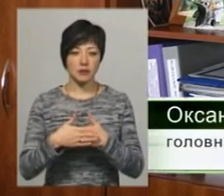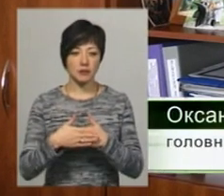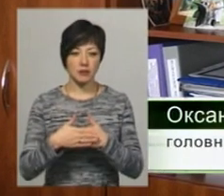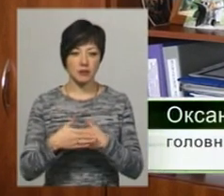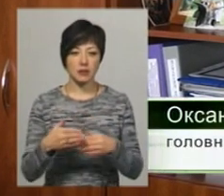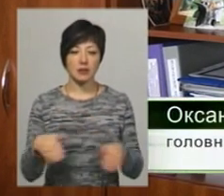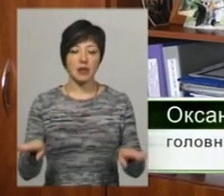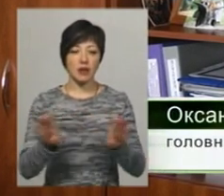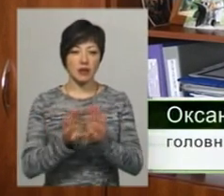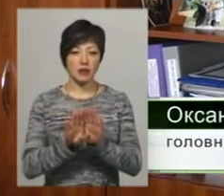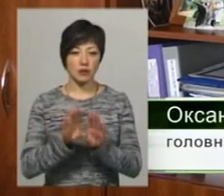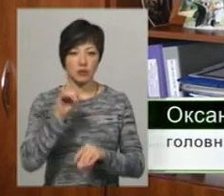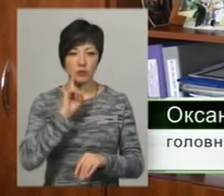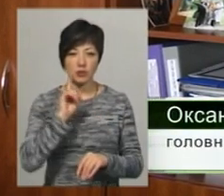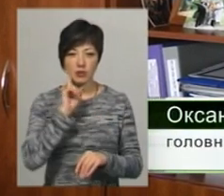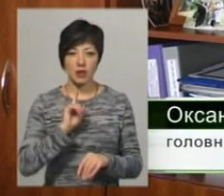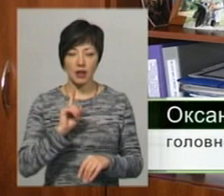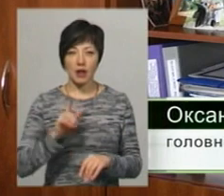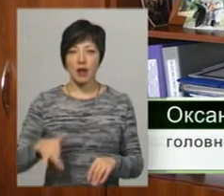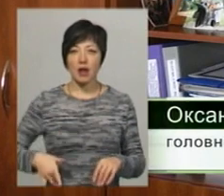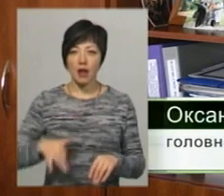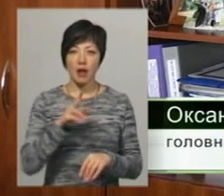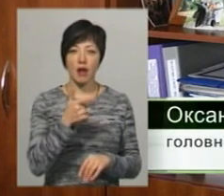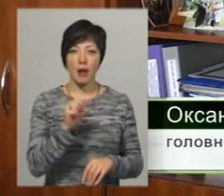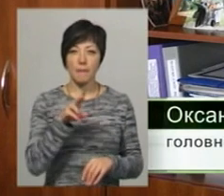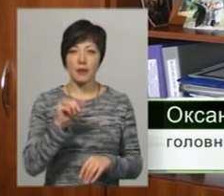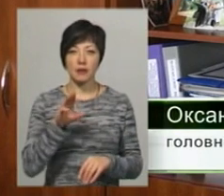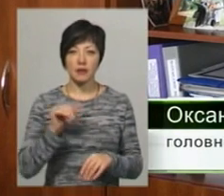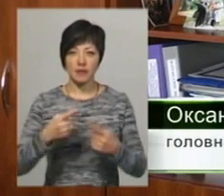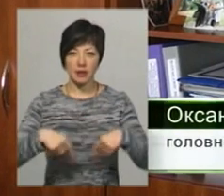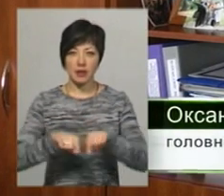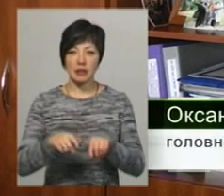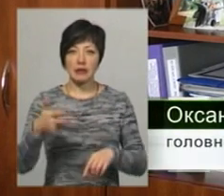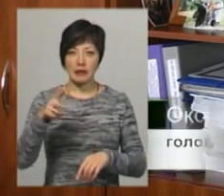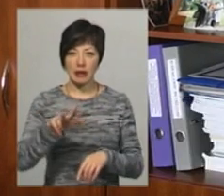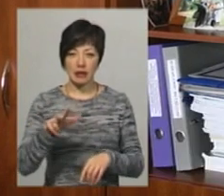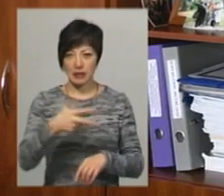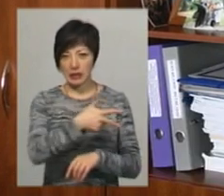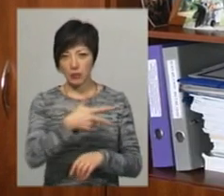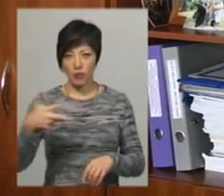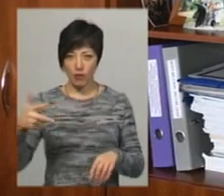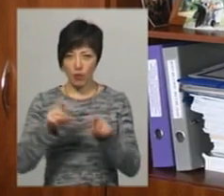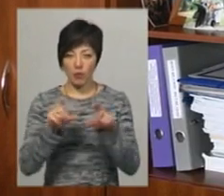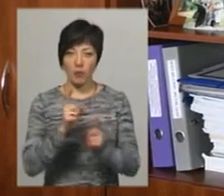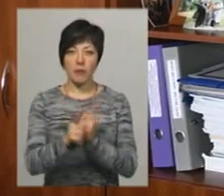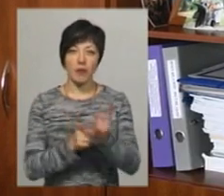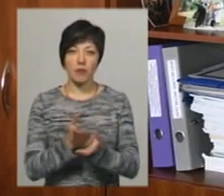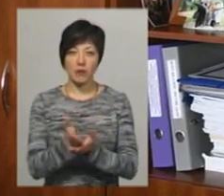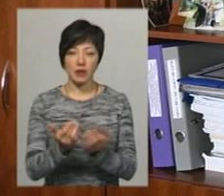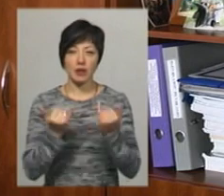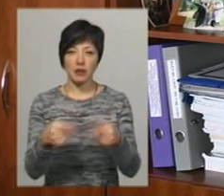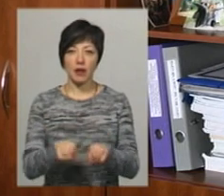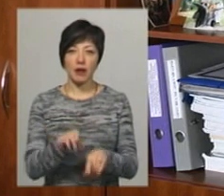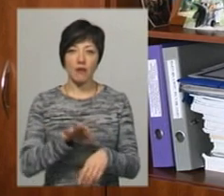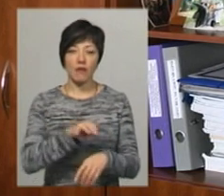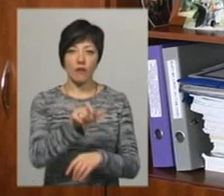тимчасово гепатитне відділення і практично весь корпус третій, це три поверхи, перепрофілювали ми для таких